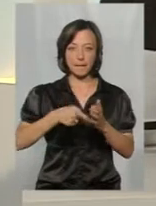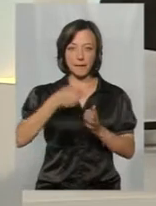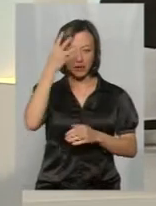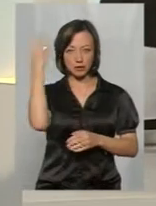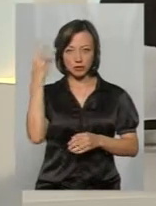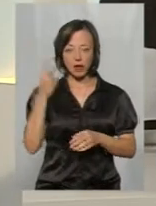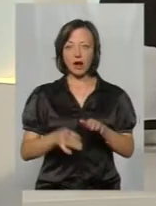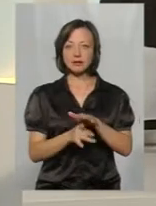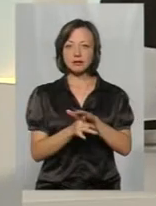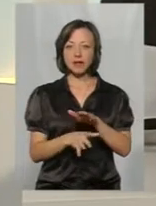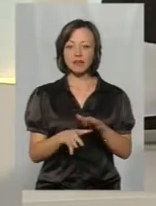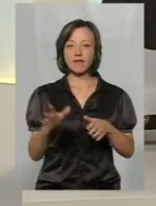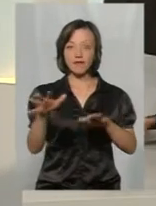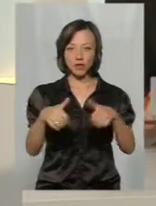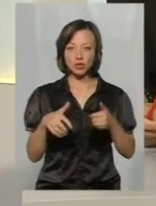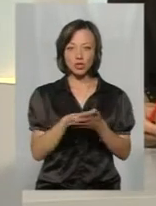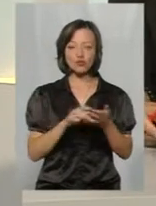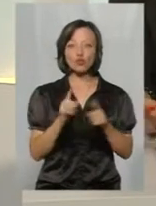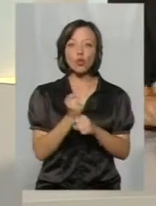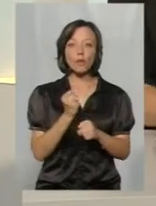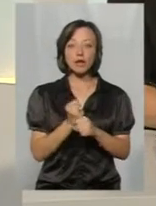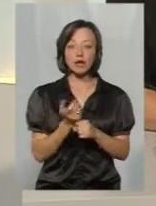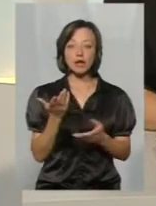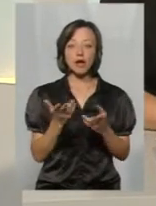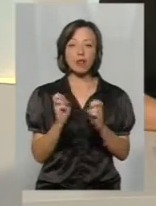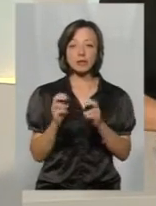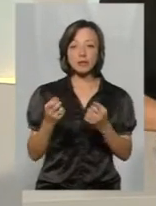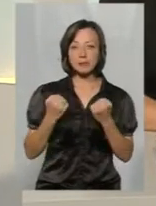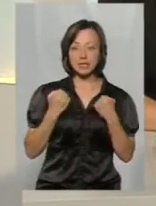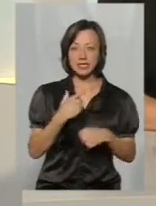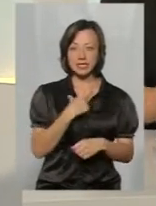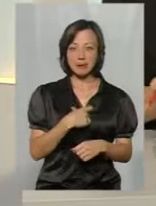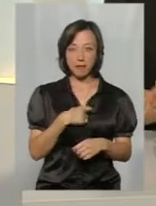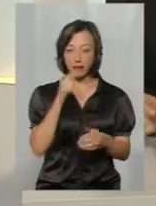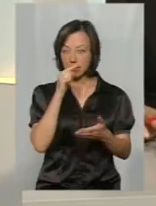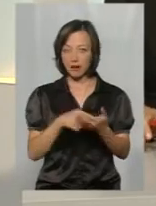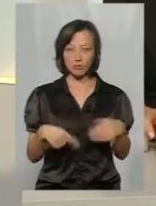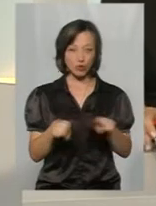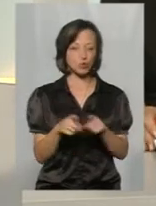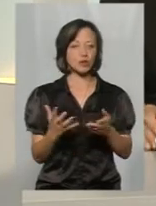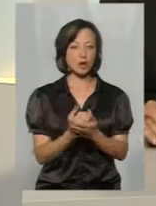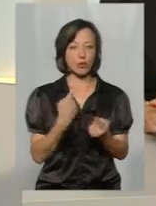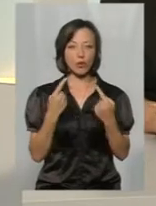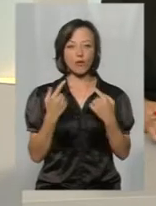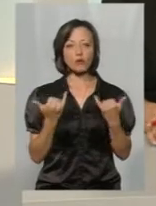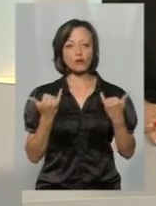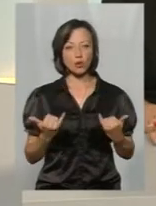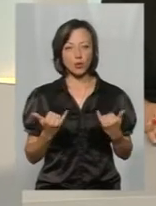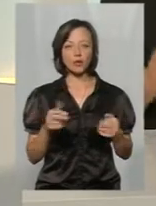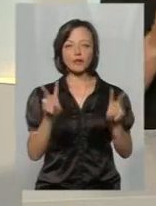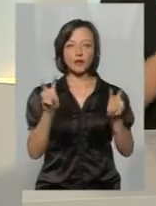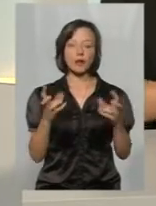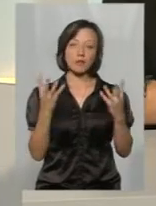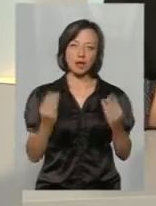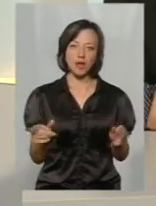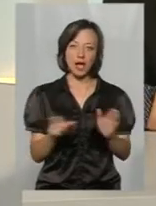Снаряд вилучили та знищили. А от що робити, як убезпечити себе, натрапивши на таку знахідку, поговоримо сьогодні у темі дня